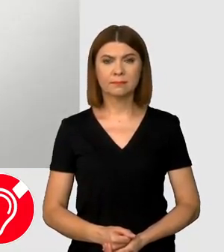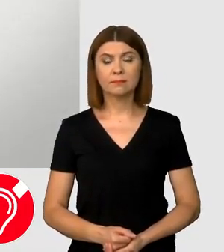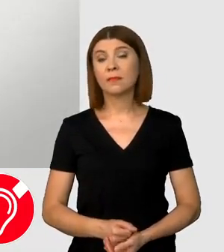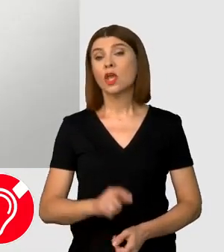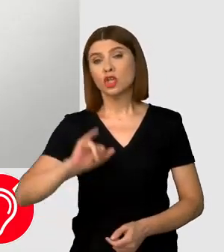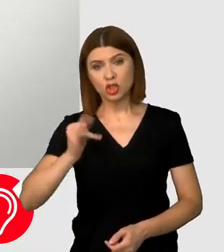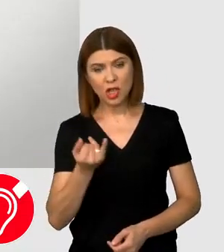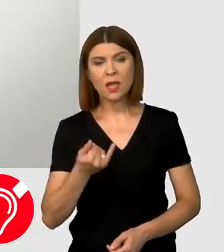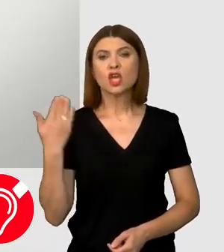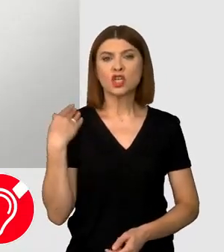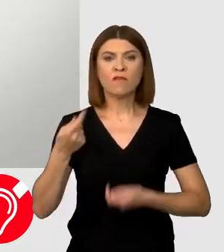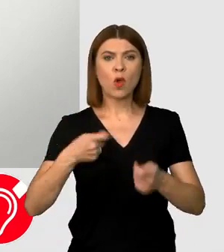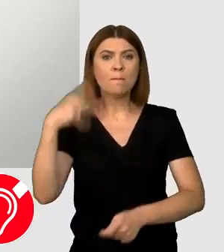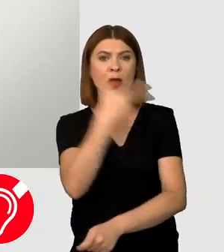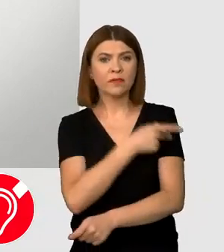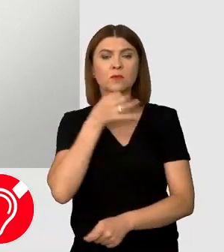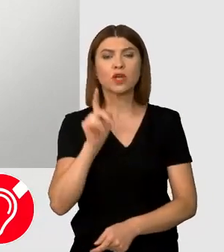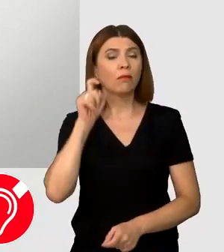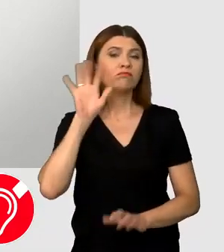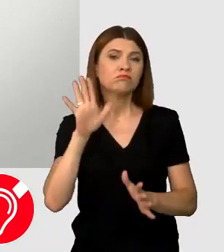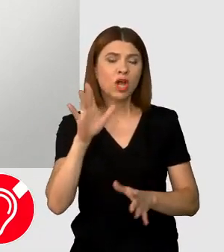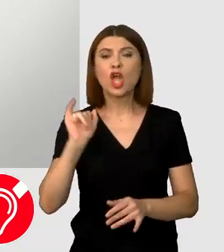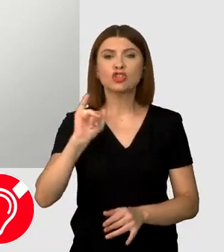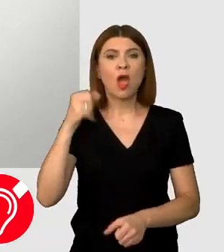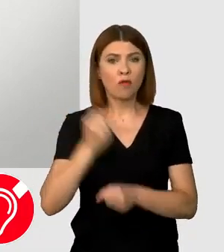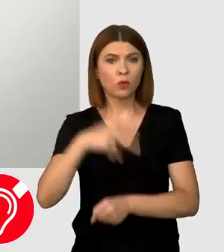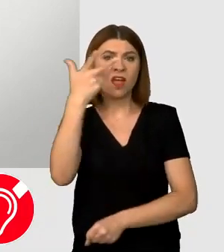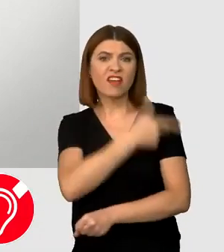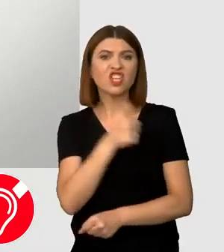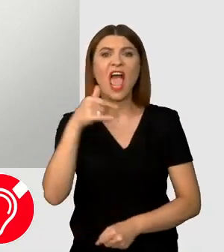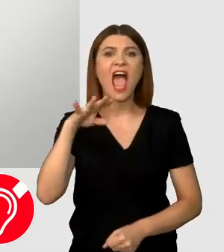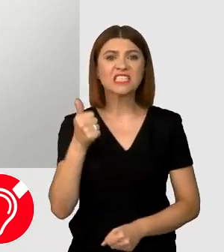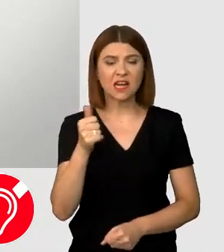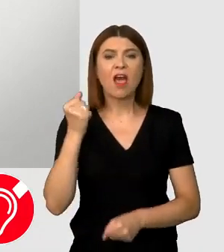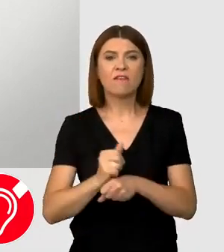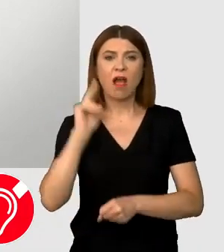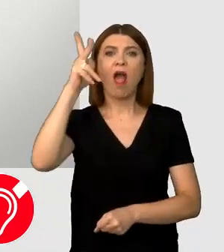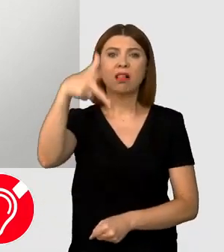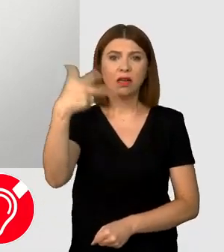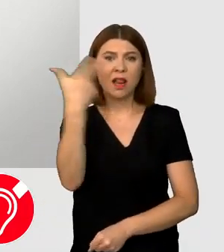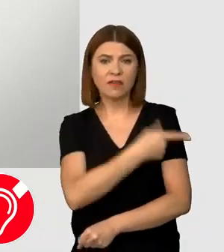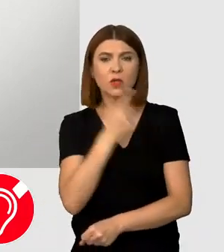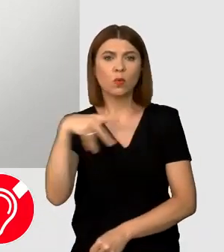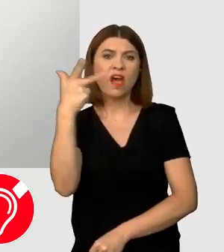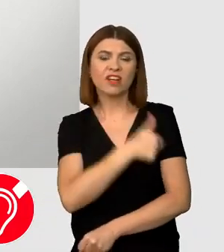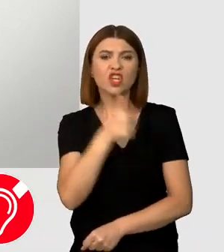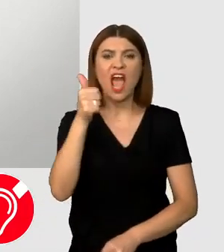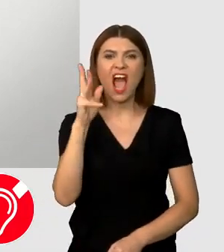De asemenea, Valeriu Gheorghiță spune că cel mai probabil cei care s-au vaccinat cu AstraZeneca vor face a treia doză cu un vaccin pe bază de RNA mesager.